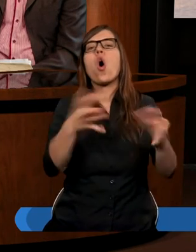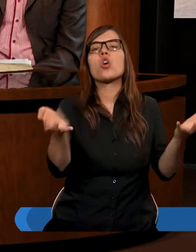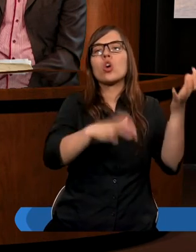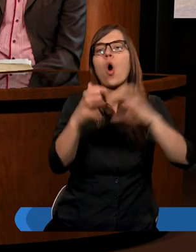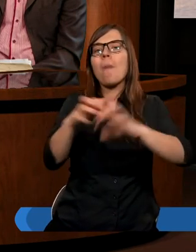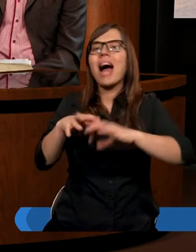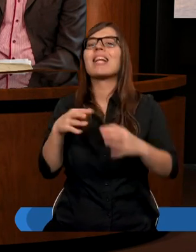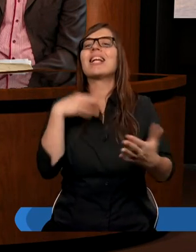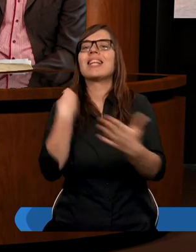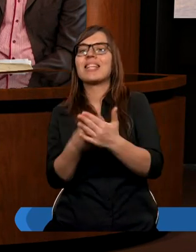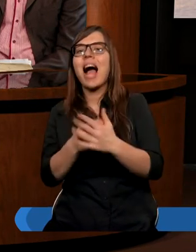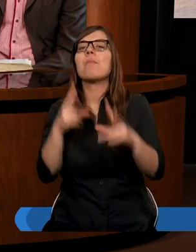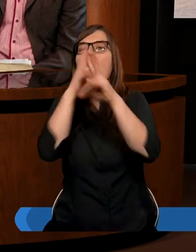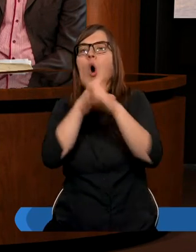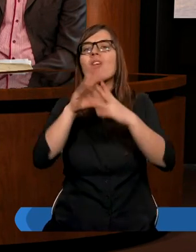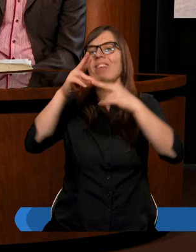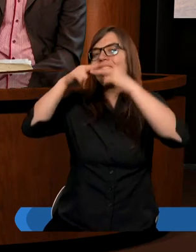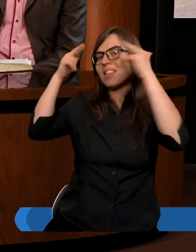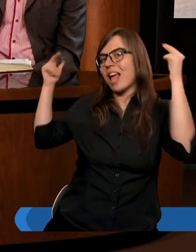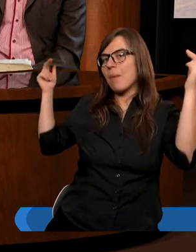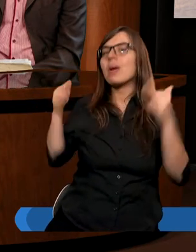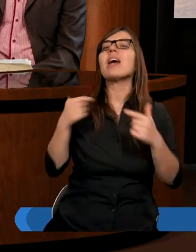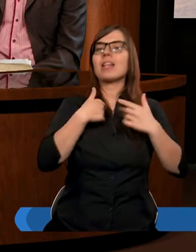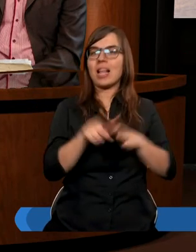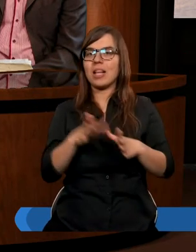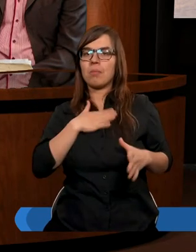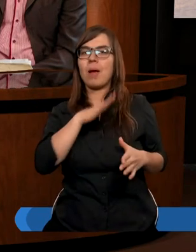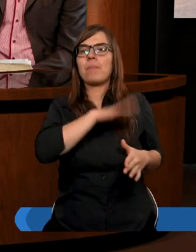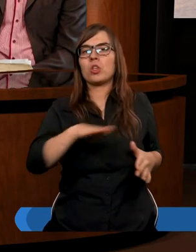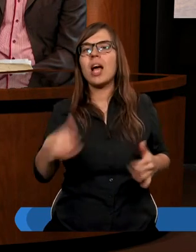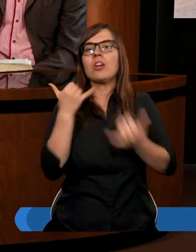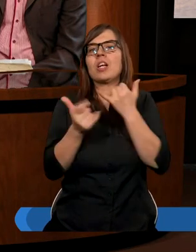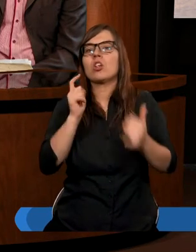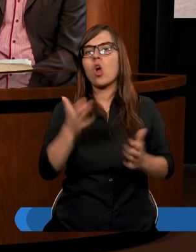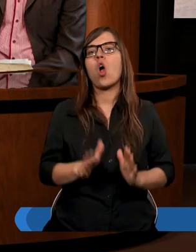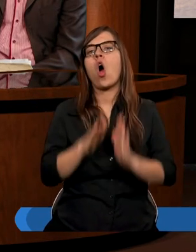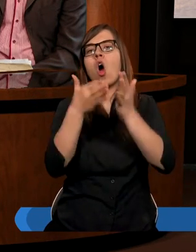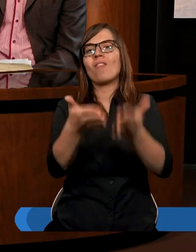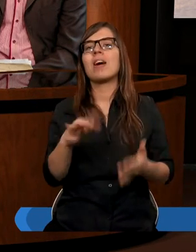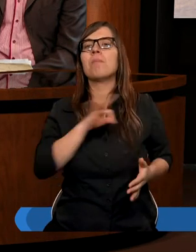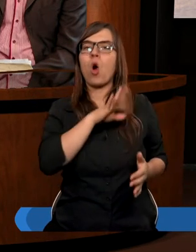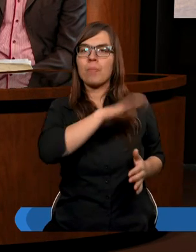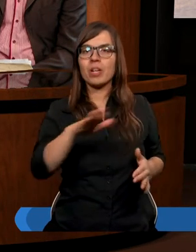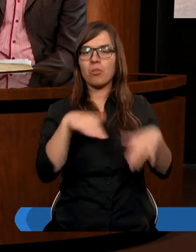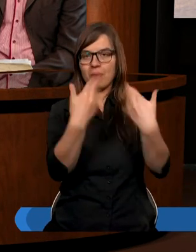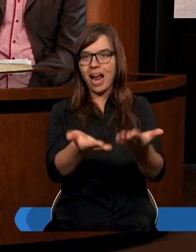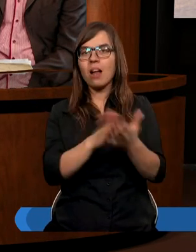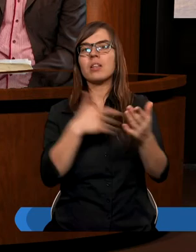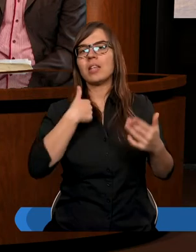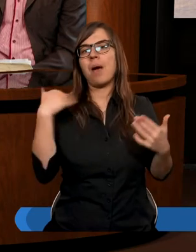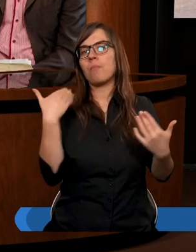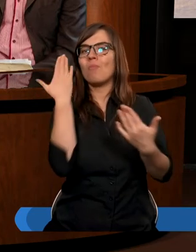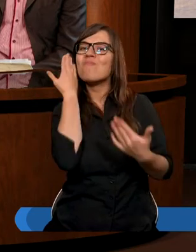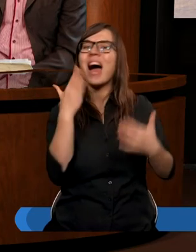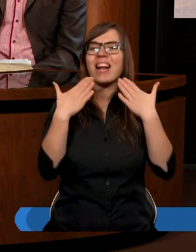skarbów oczywiście w niebie ja też mam dzieci jeżeli ktoś ofiarował coś moim dzieciom to ja